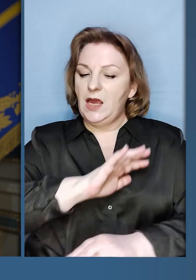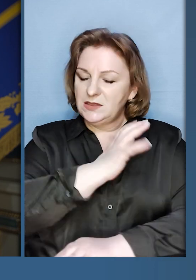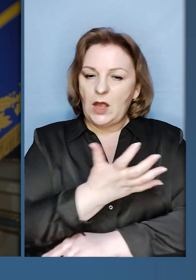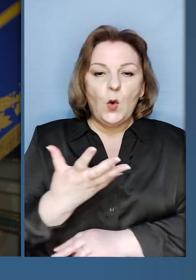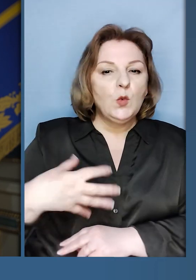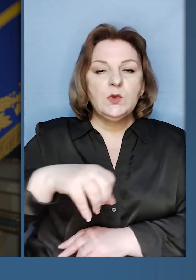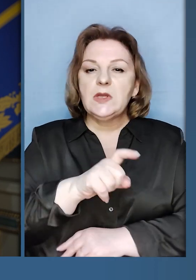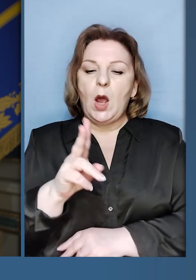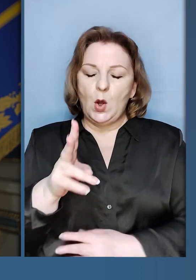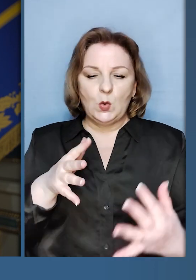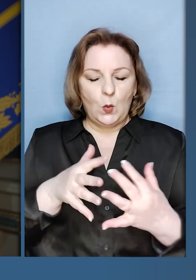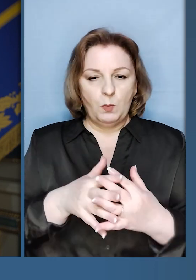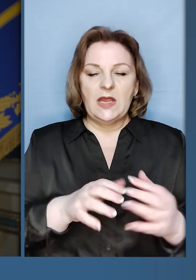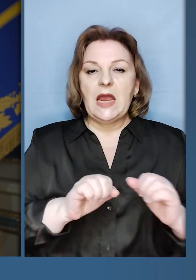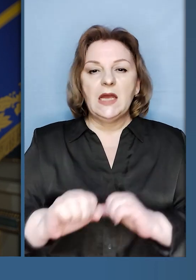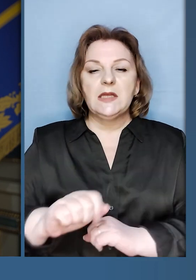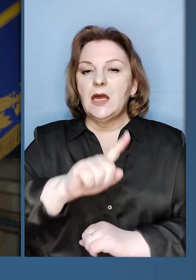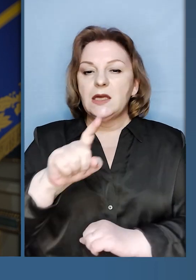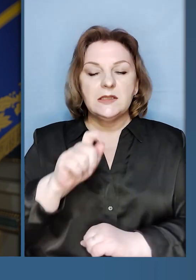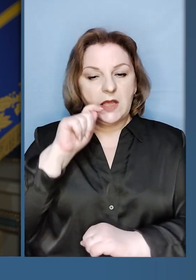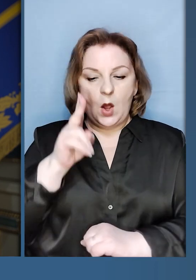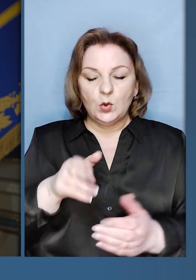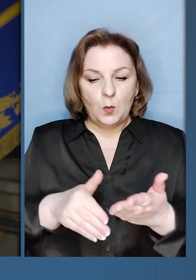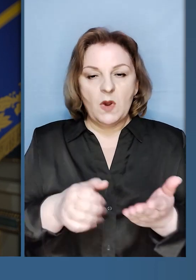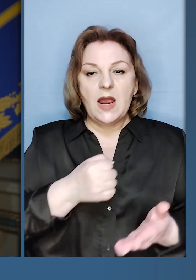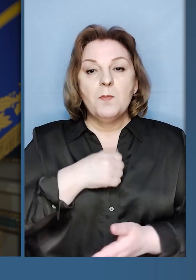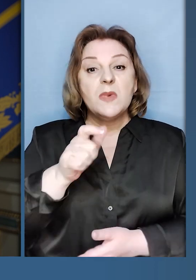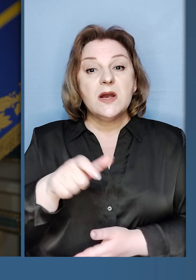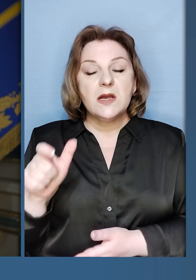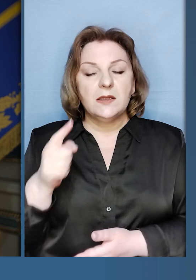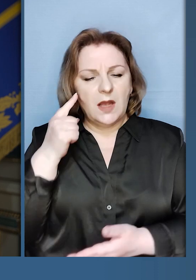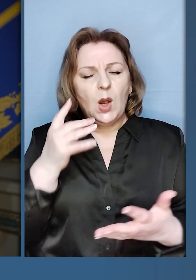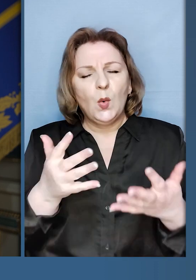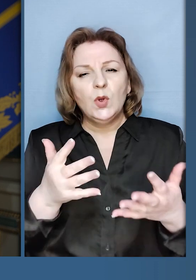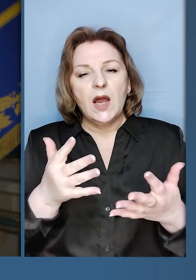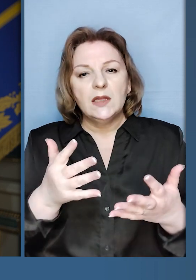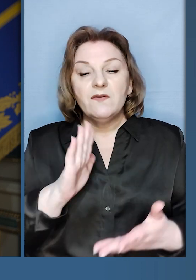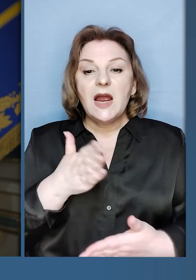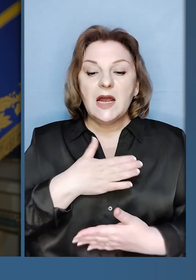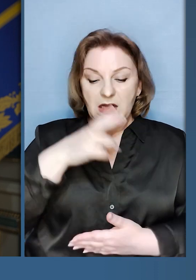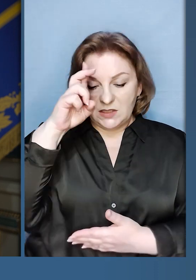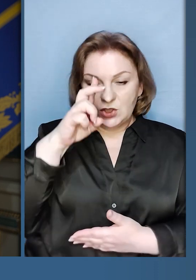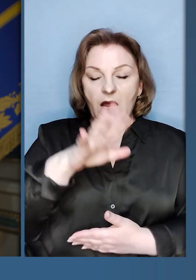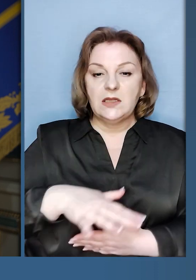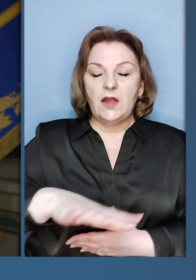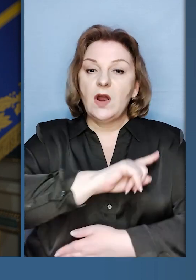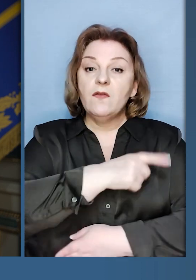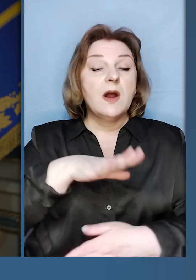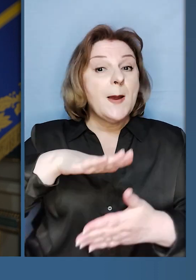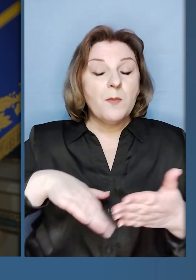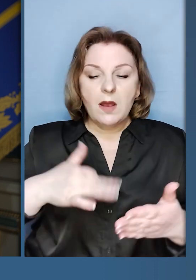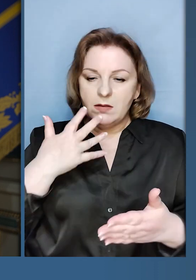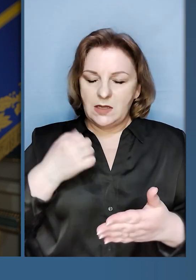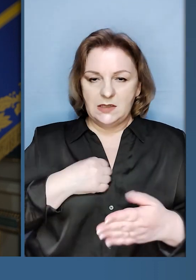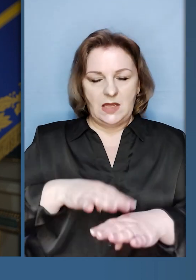сила усіх, хто б'ється за Україну, хто допомагає бійцям. І уявити нашу державну